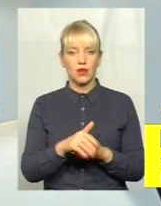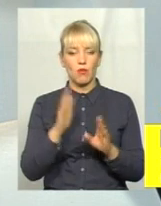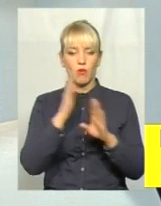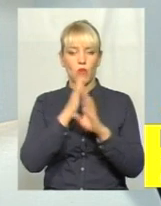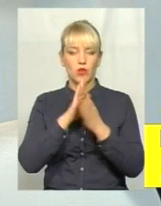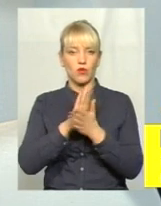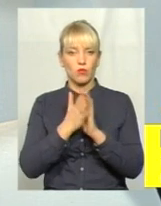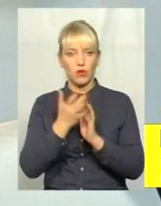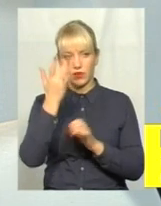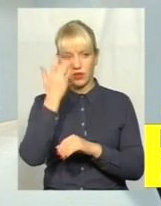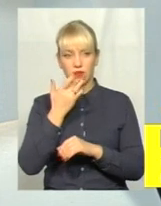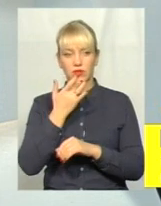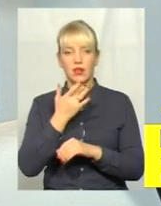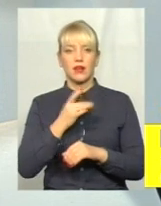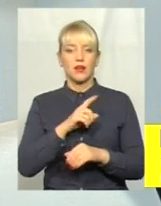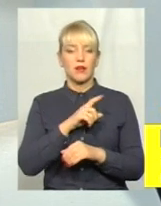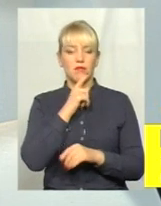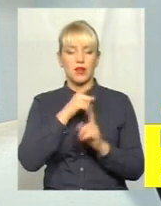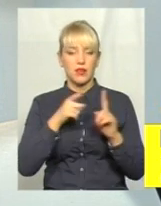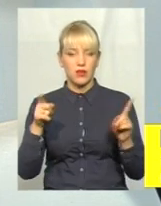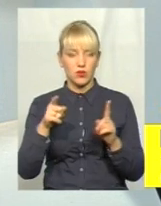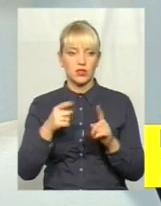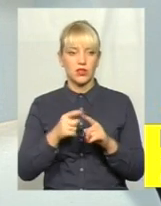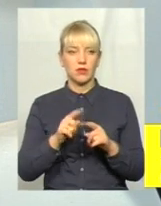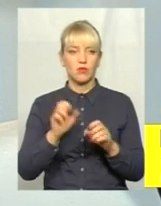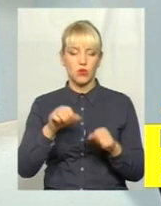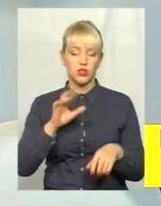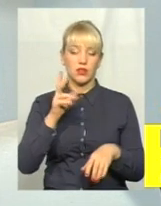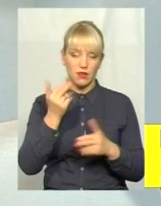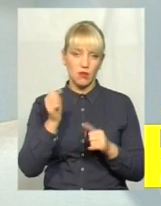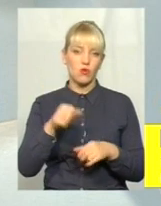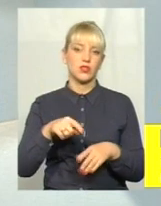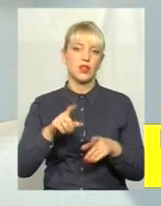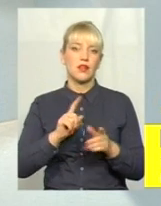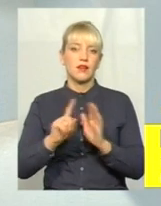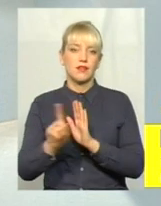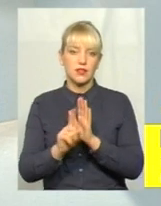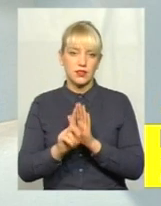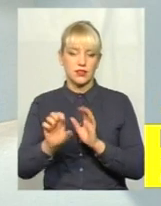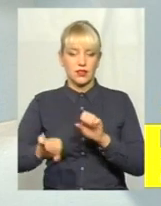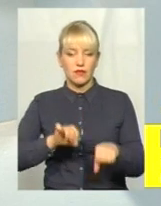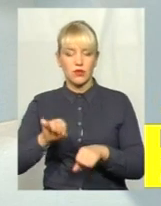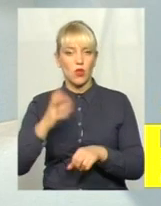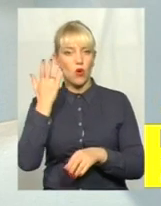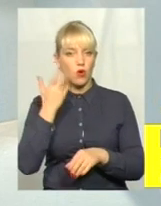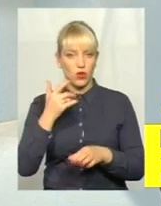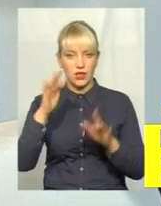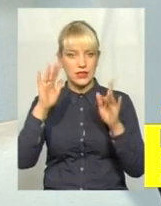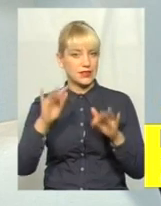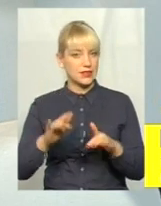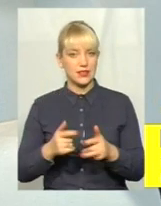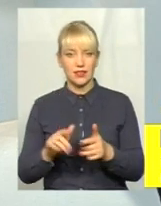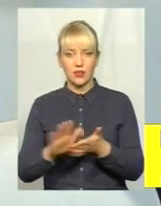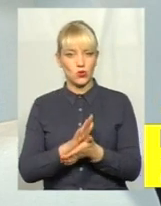питань нема, можна пересуватися і на велосипеді, але коли на вулиці ожеледиться, коли на вулиці